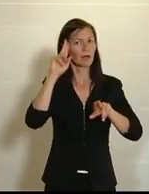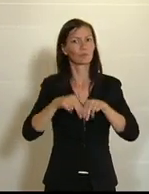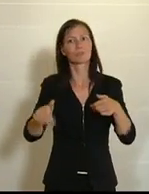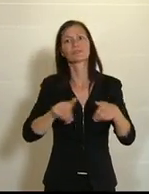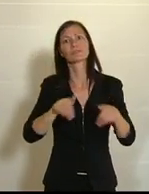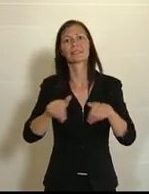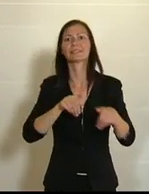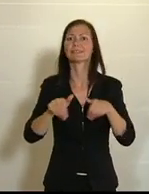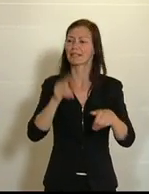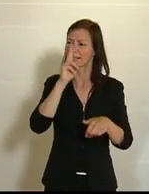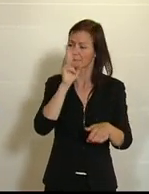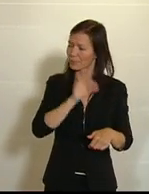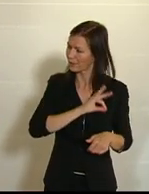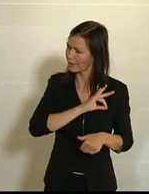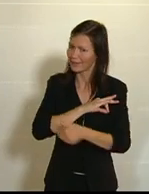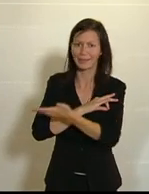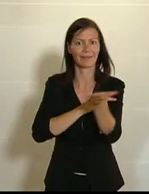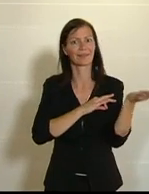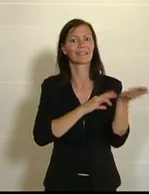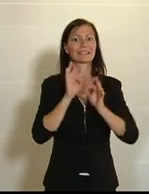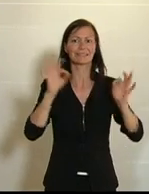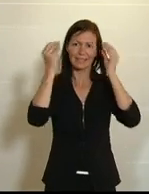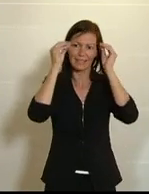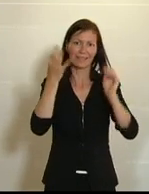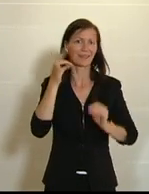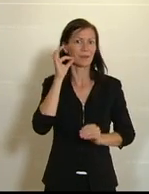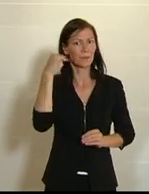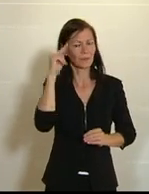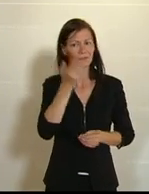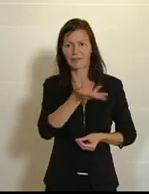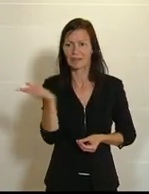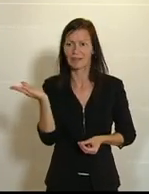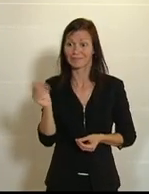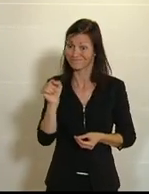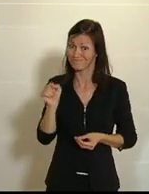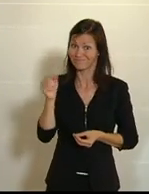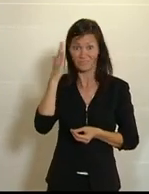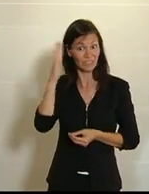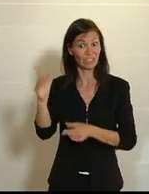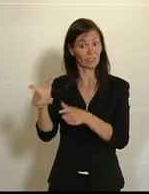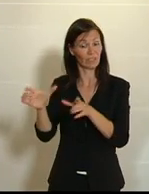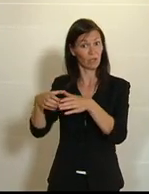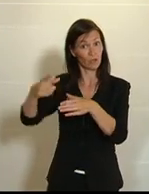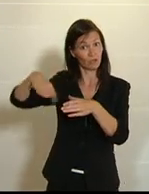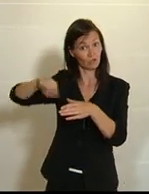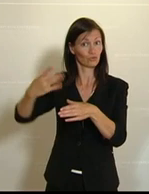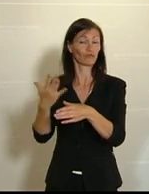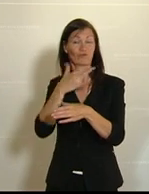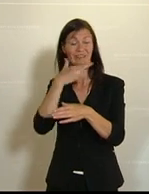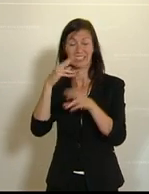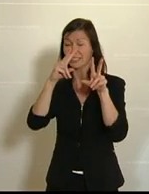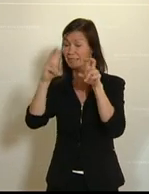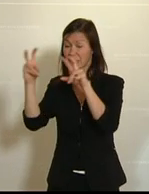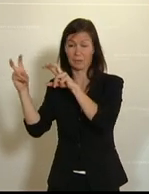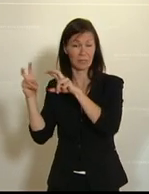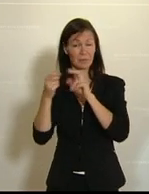Kolleginnen und Kollegen, meine sehr geehrten Damen und Herren, dieser Wissenschaftsausschuss hat sich mit einer ganz breiten Palette von Themen und